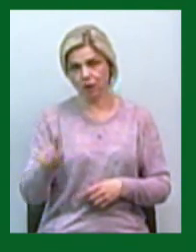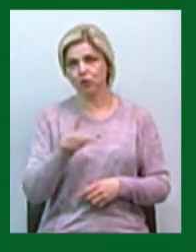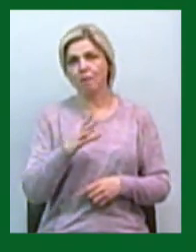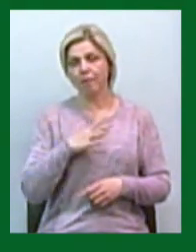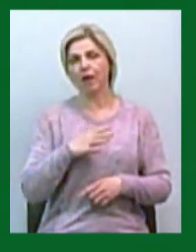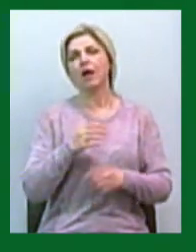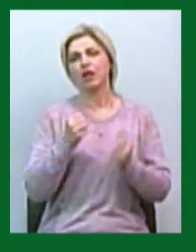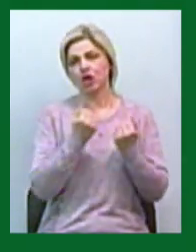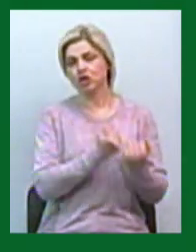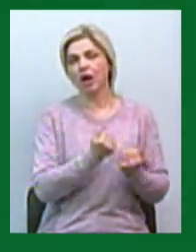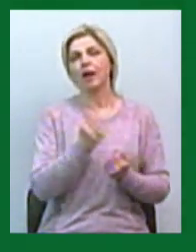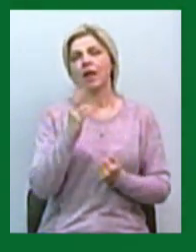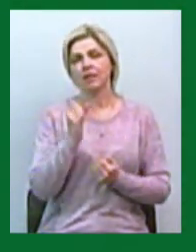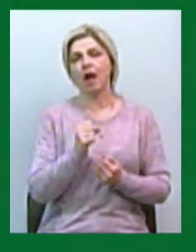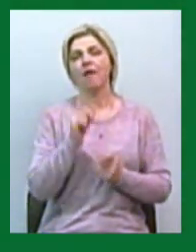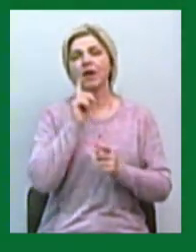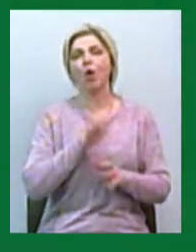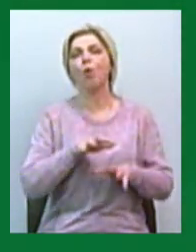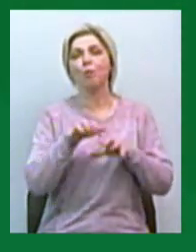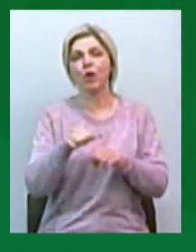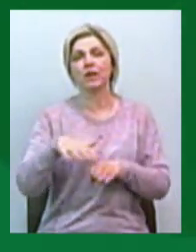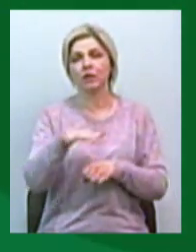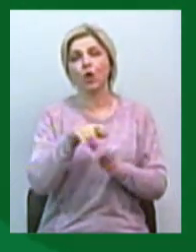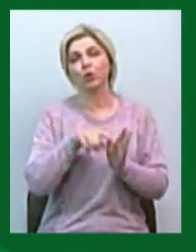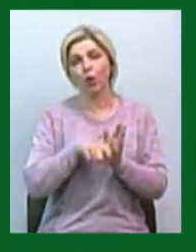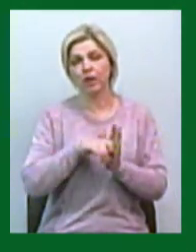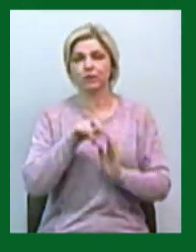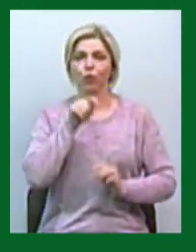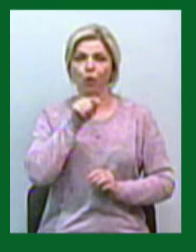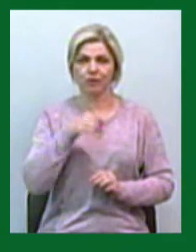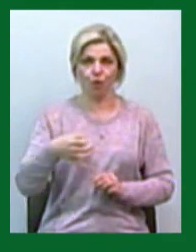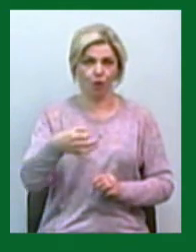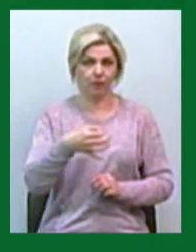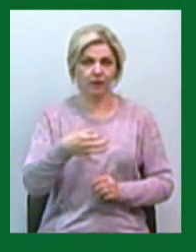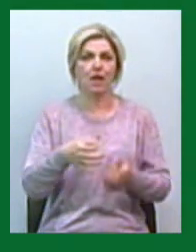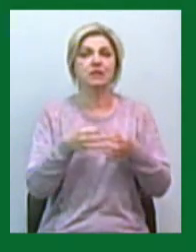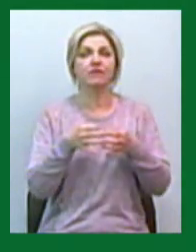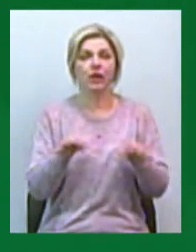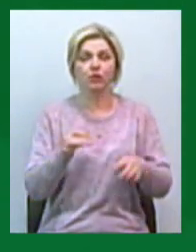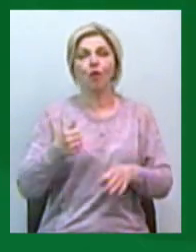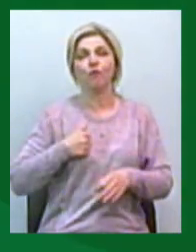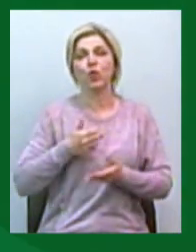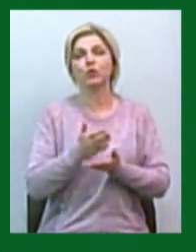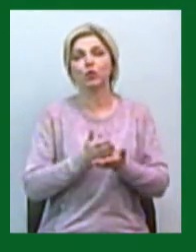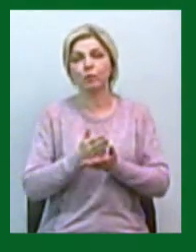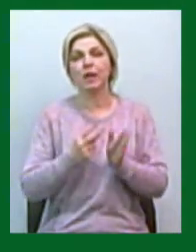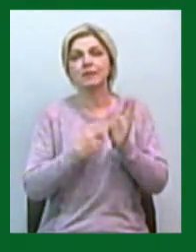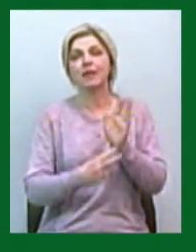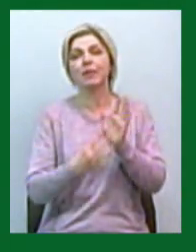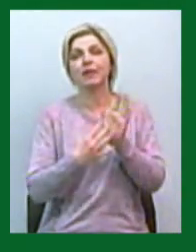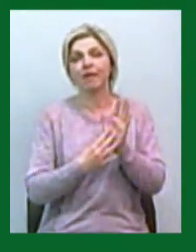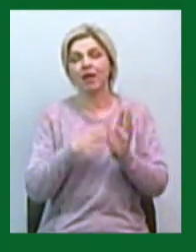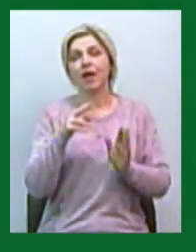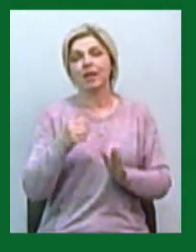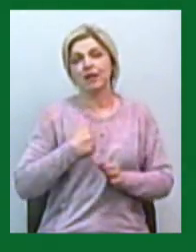бойовики на тимчасово окупованих територіях Донецької і Луганської областей. Звільнили її військовослужбовця 79-ї